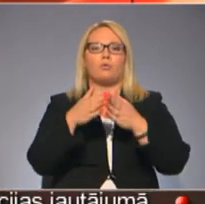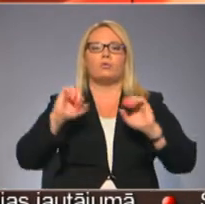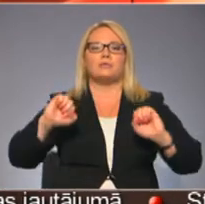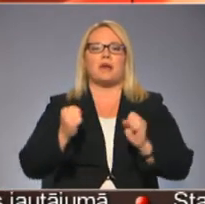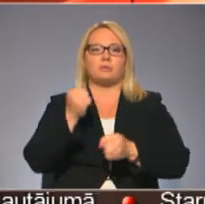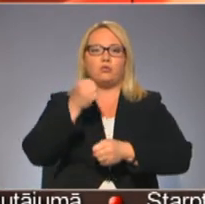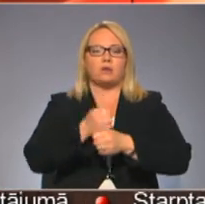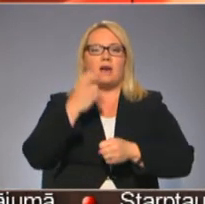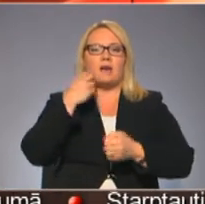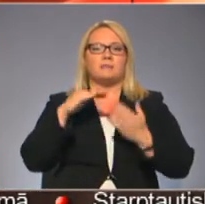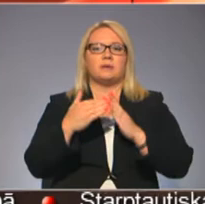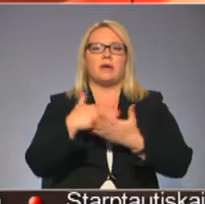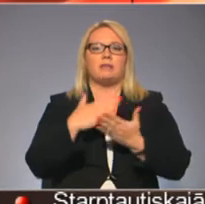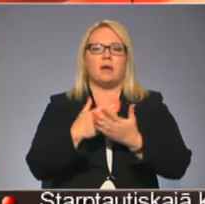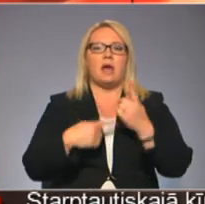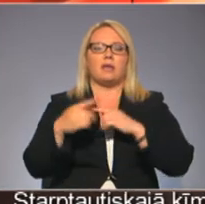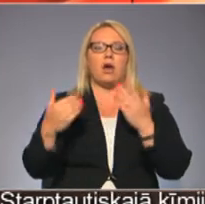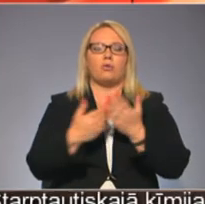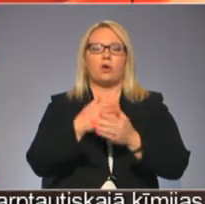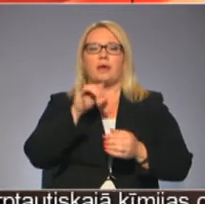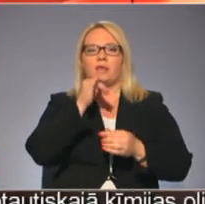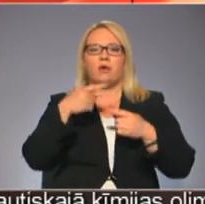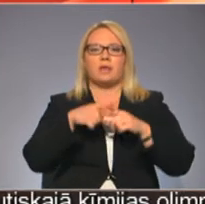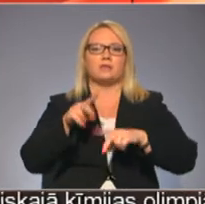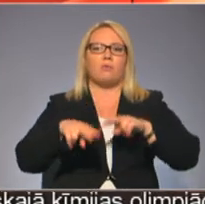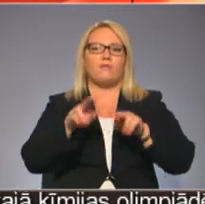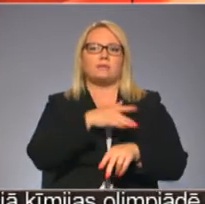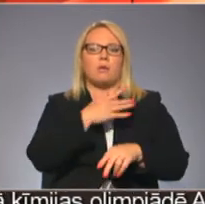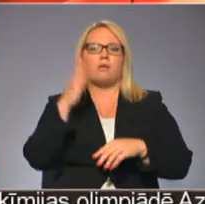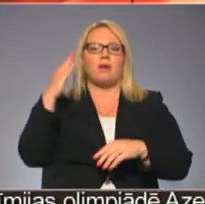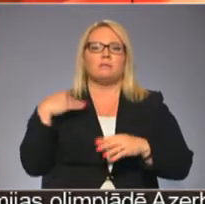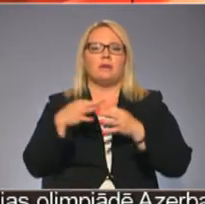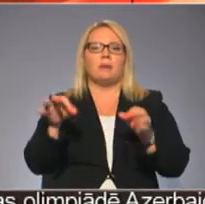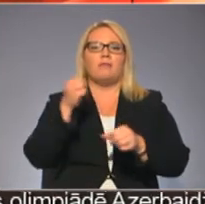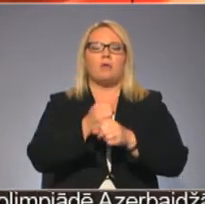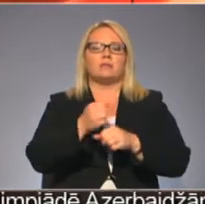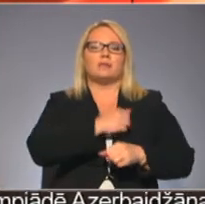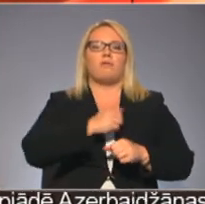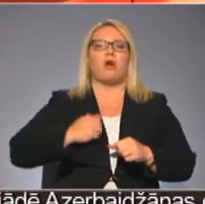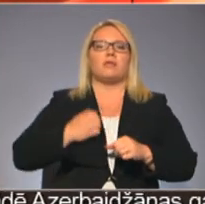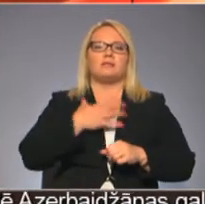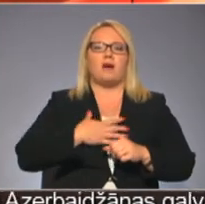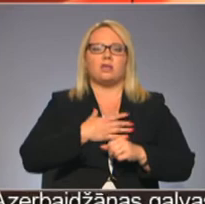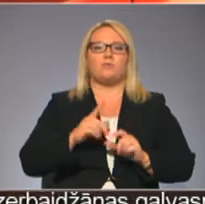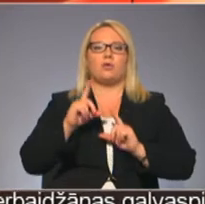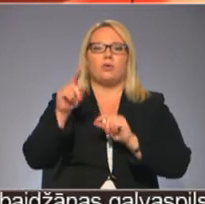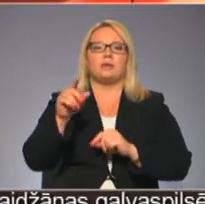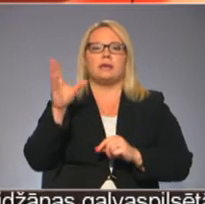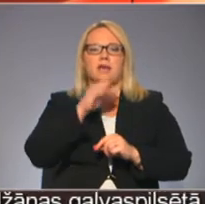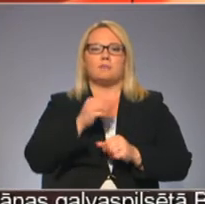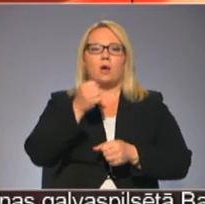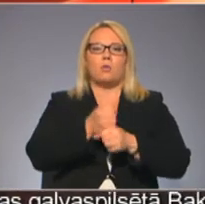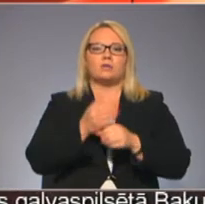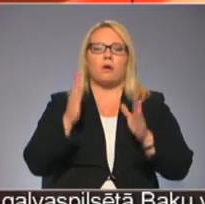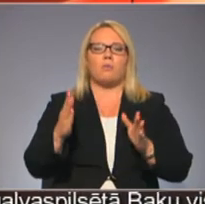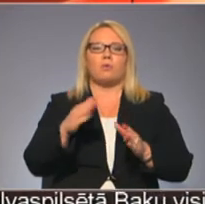Ventspilsētas daļā atjaunotās hidrotehniskās būvas kalpos Ventspils brīvostas flotas vajadzībām un tos iespēju ostā uzturēties arī dažiem